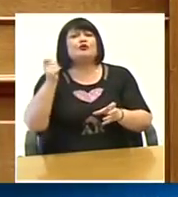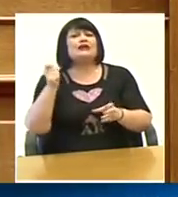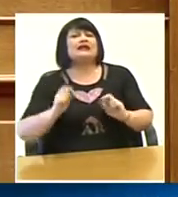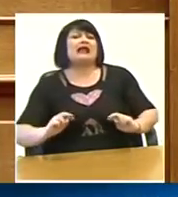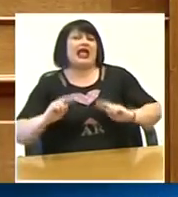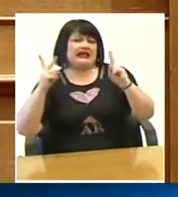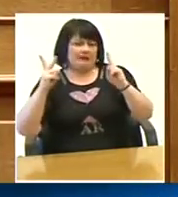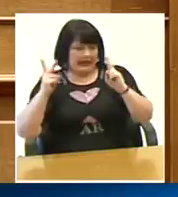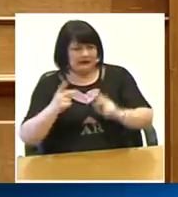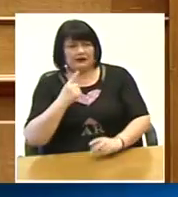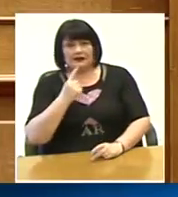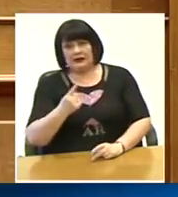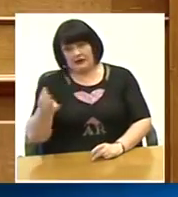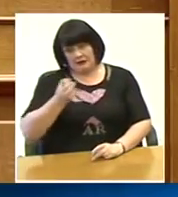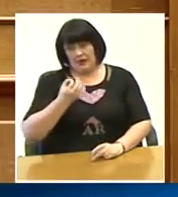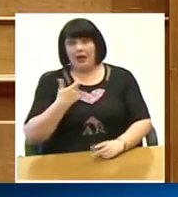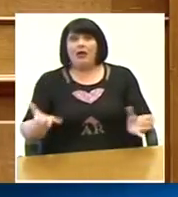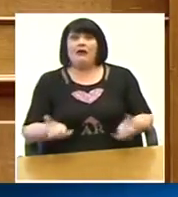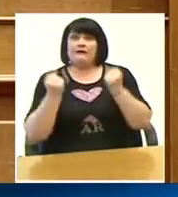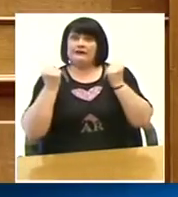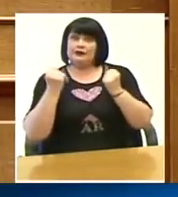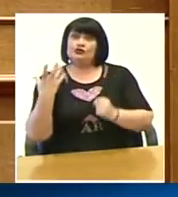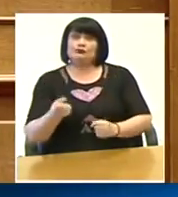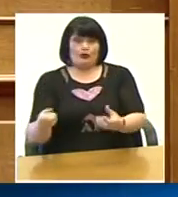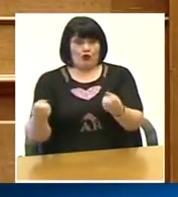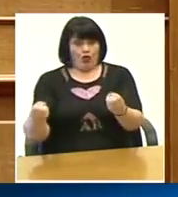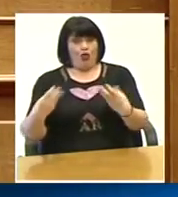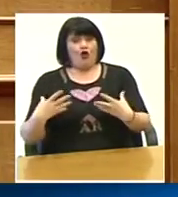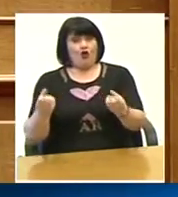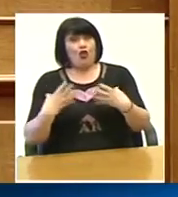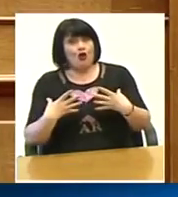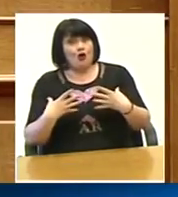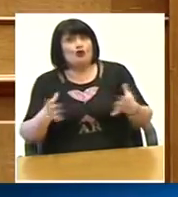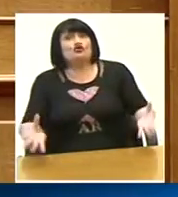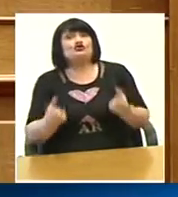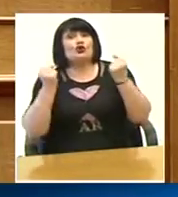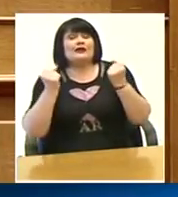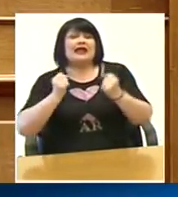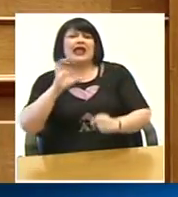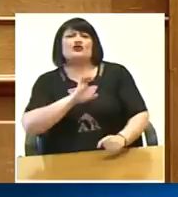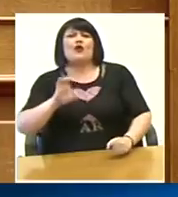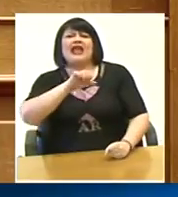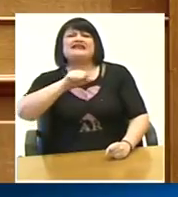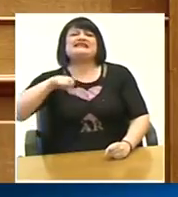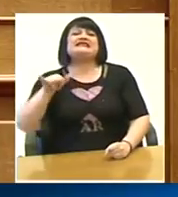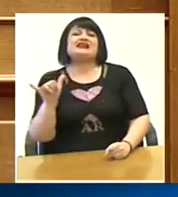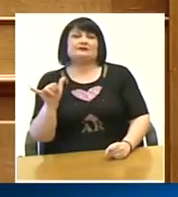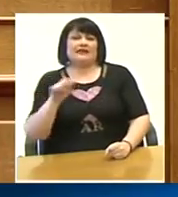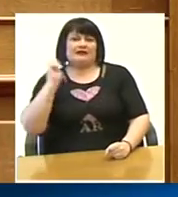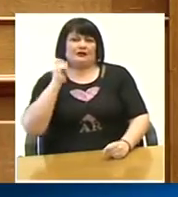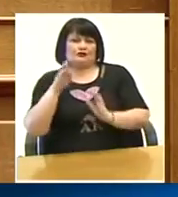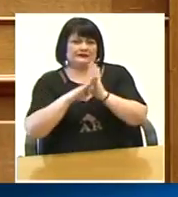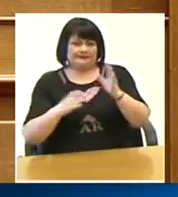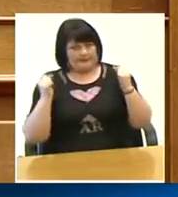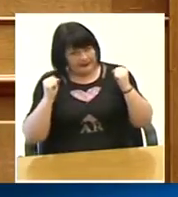ότι ευτυχώς λέει που υπάρχουν και οι δωρεές και έτσι σώζεται το σύστημα υγείας. Ακόμα και σε μια